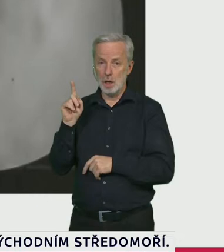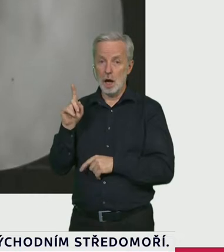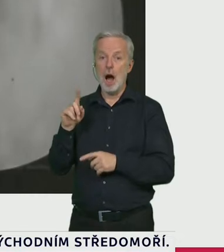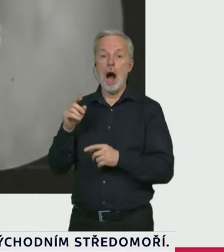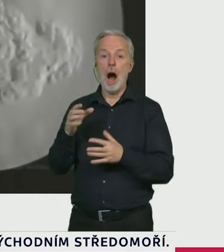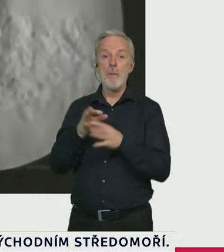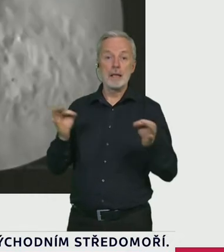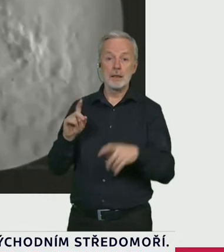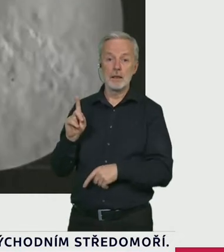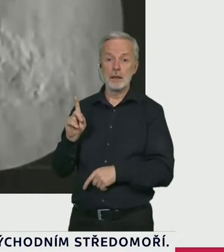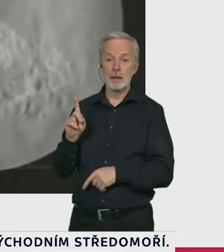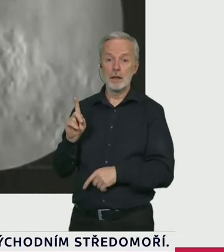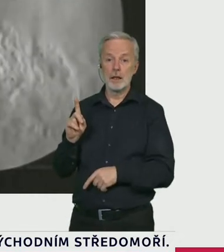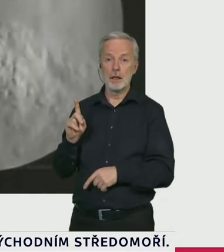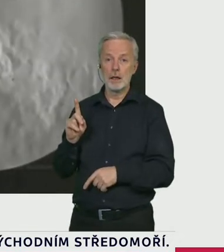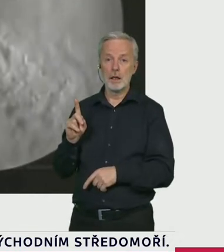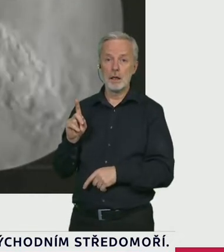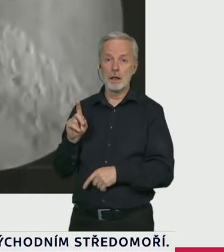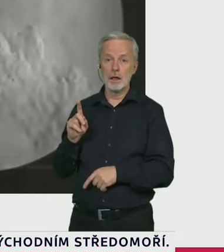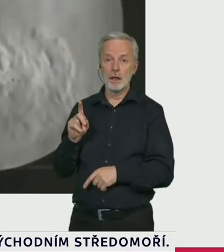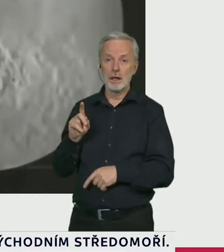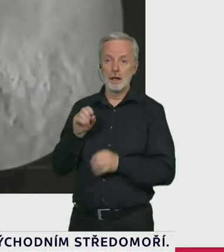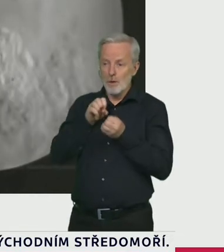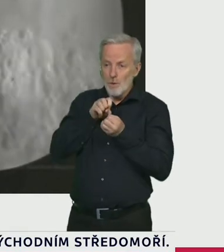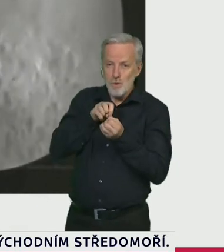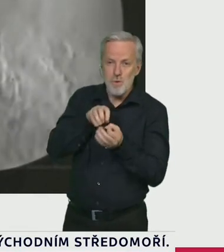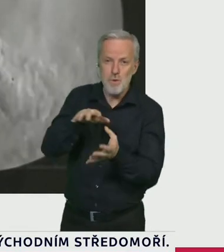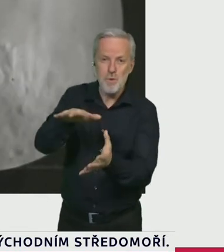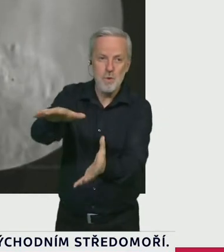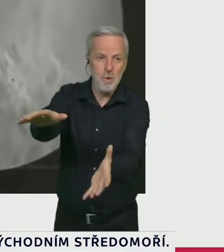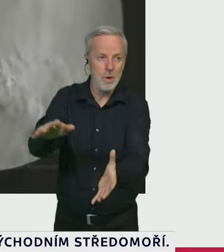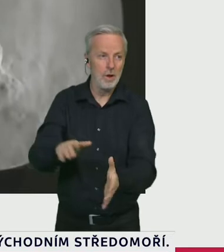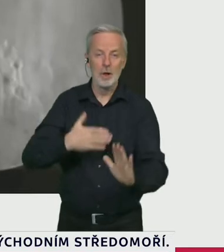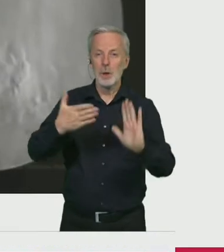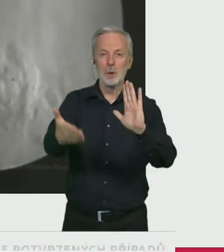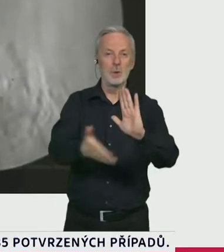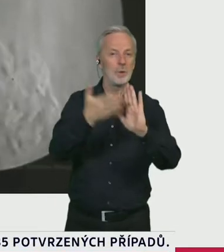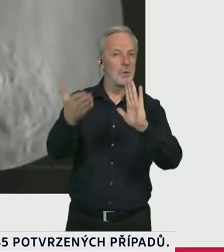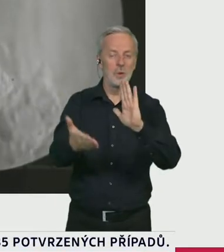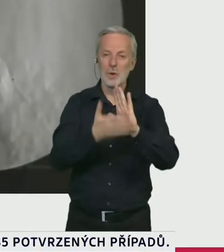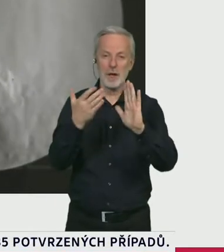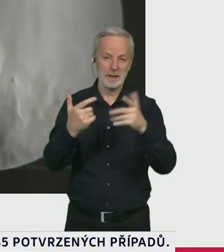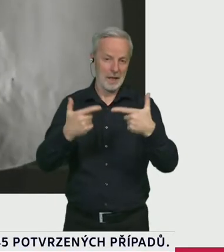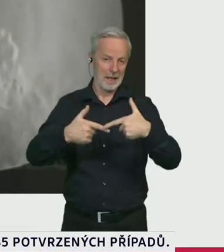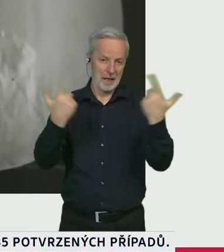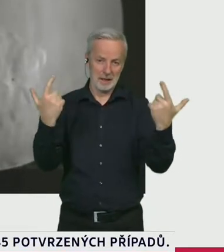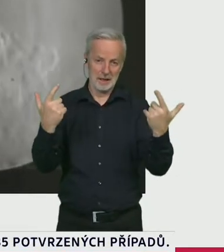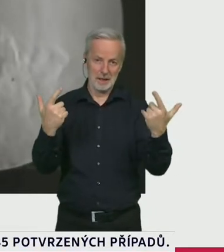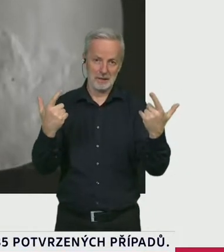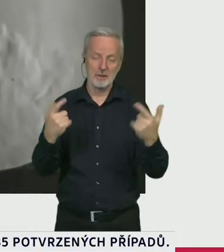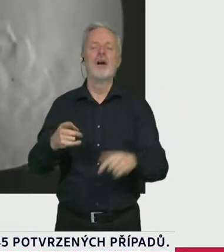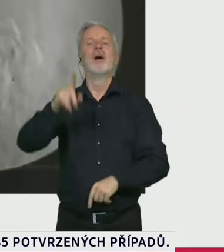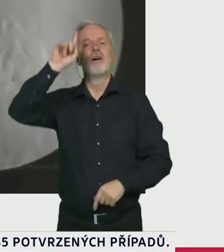respirátor nemá. Nevím, jak jinak to dokladovat. Ano, nošení roušek je nepříjemné,